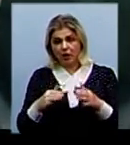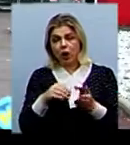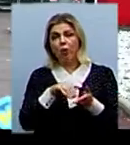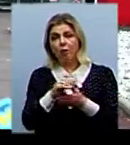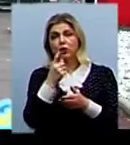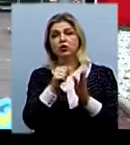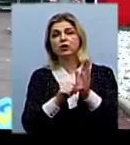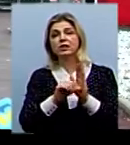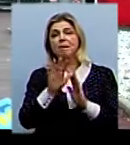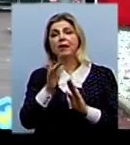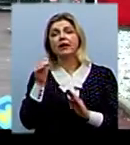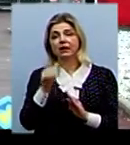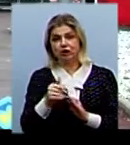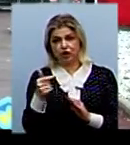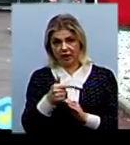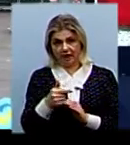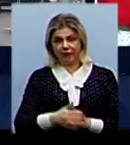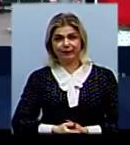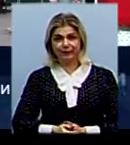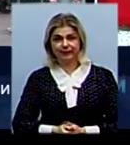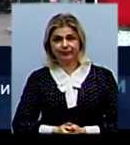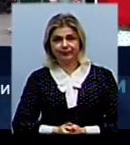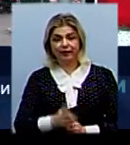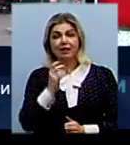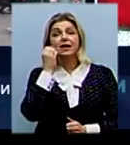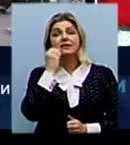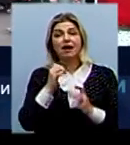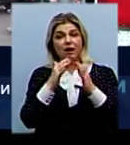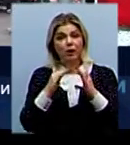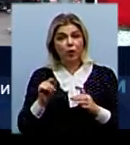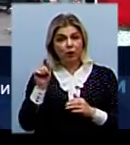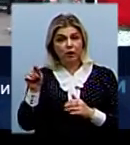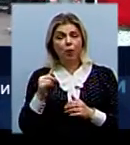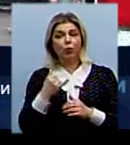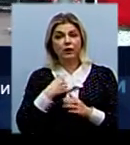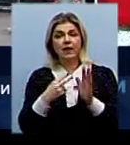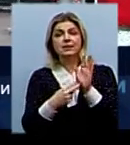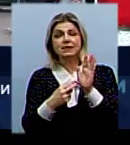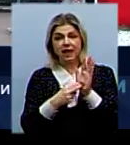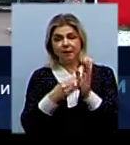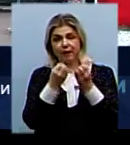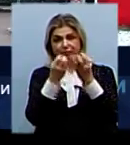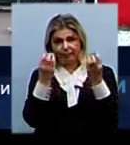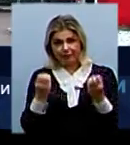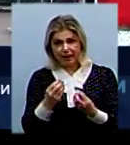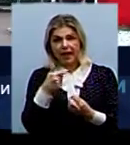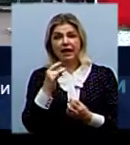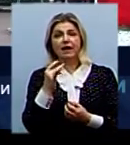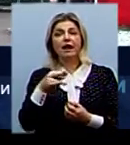гривень. На старої ялинки в нас 7 гірлянд та 12